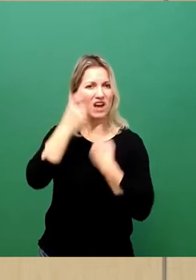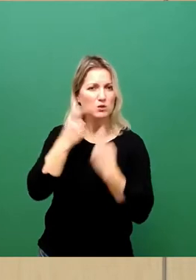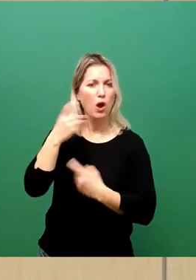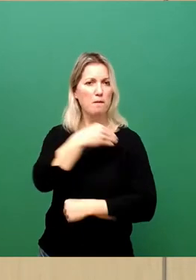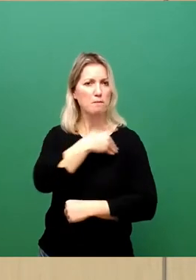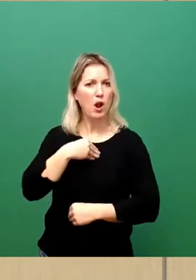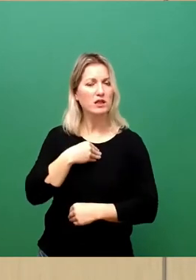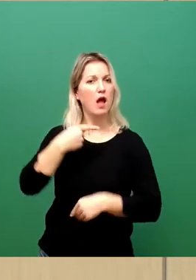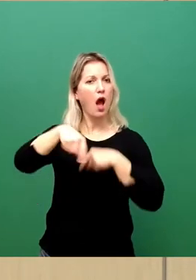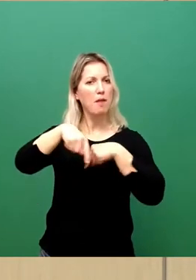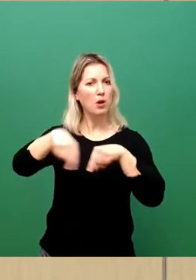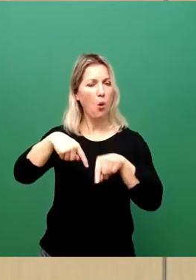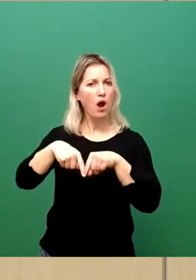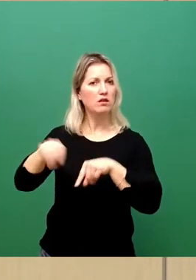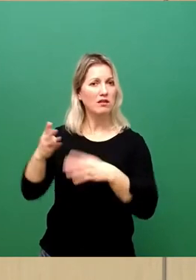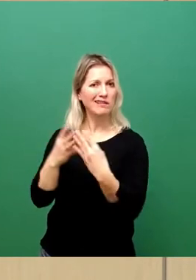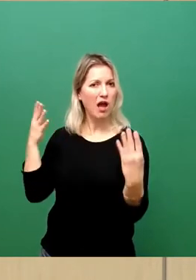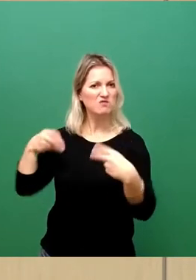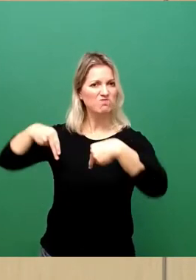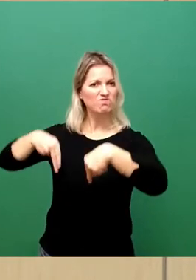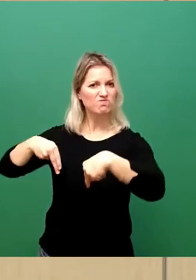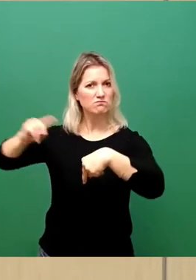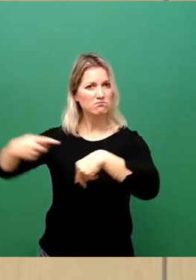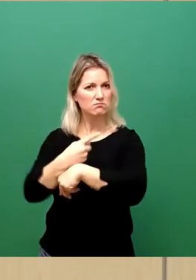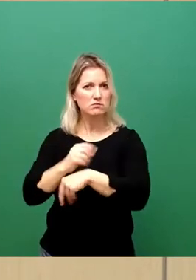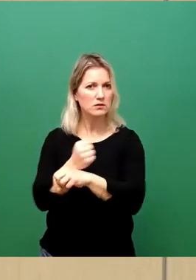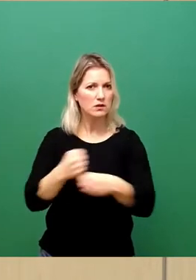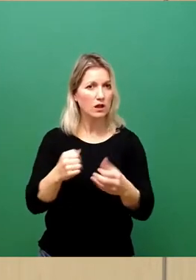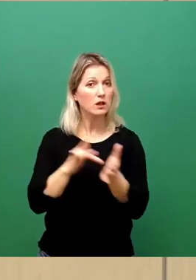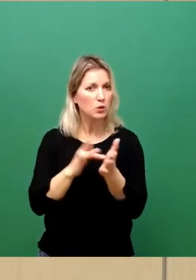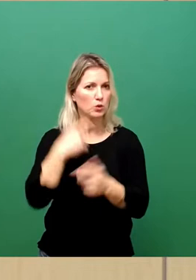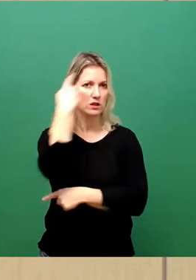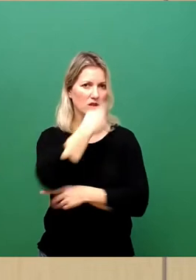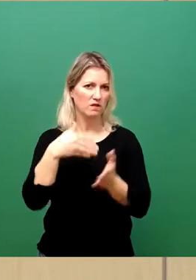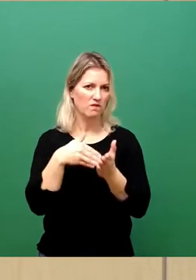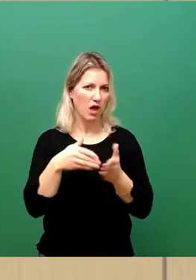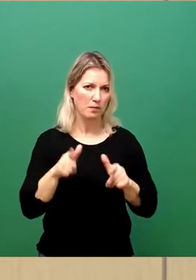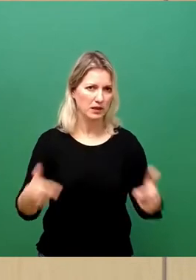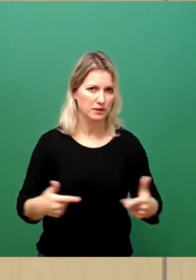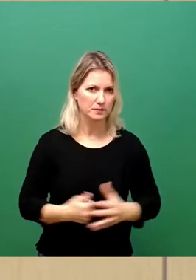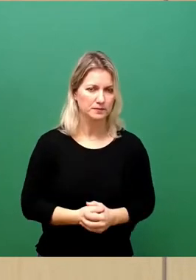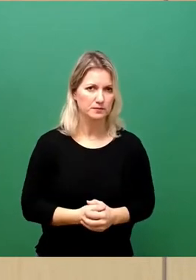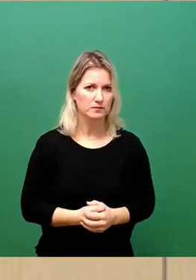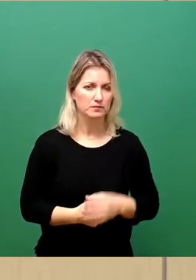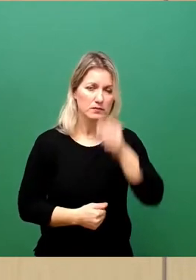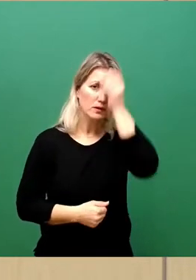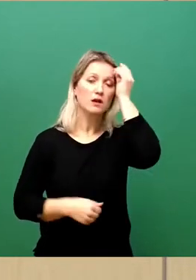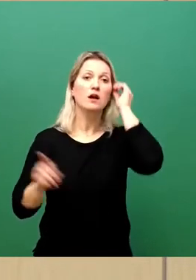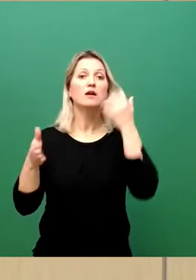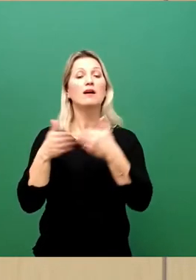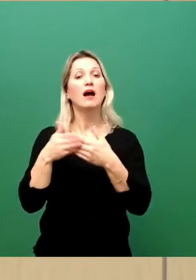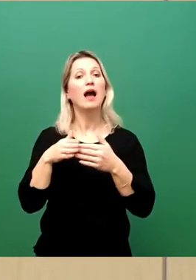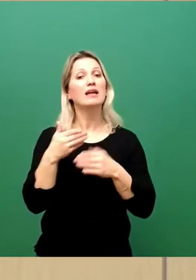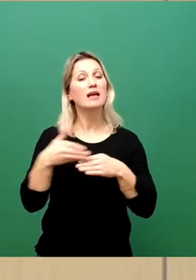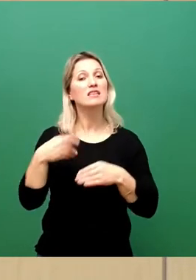Grenzzugang versperrt, den Zugang zu der Grenze versperrt. An der dortigen Grenze zu Belarus ist der 5,5 Meter